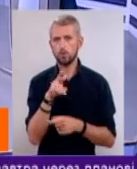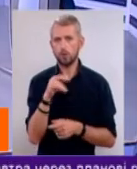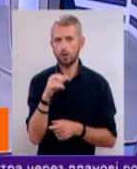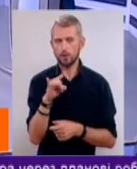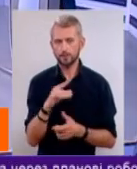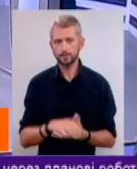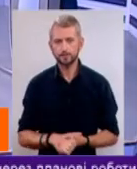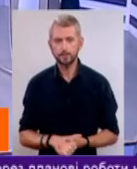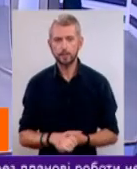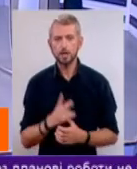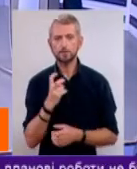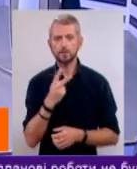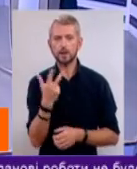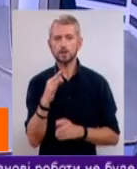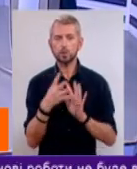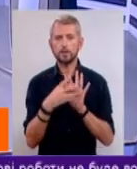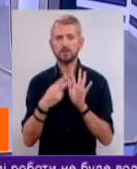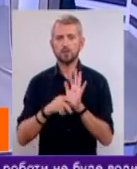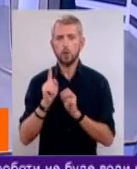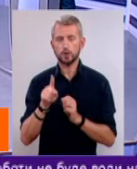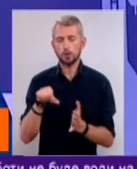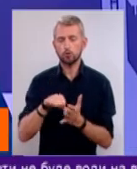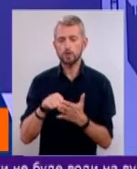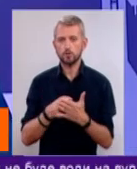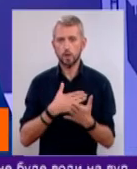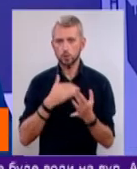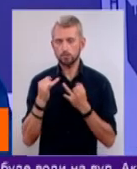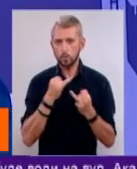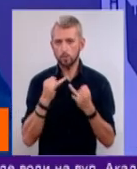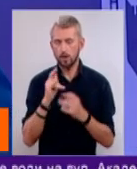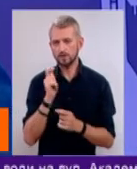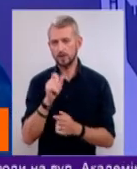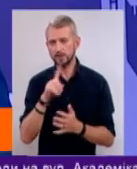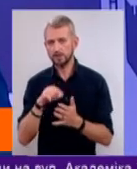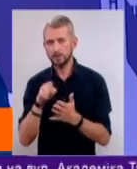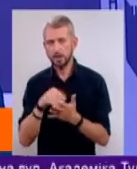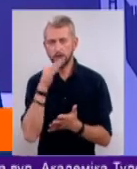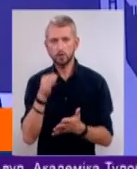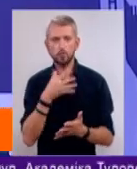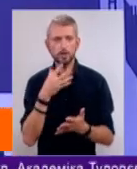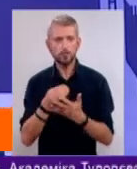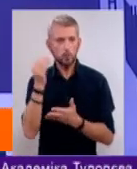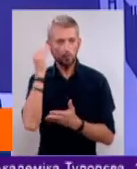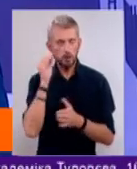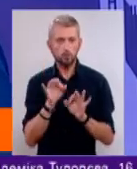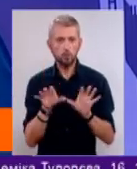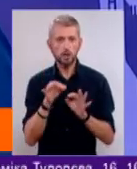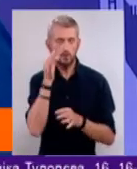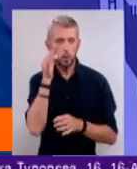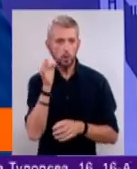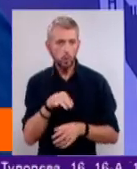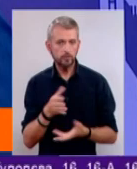223-09-71. Долучайтеся до нашого спілкування, ставте запитання, висловлюйте свої думки, поділіться досвідом,